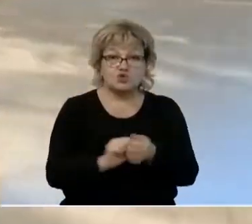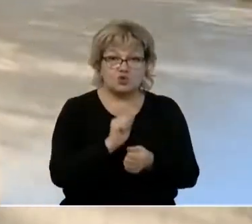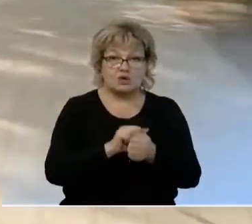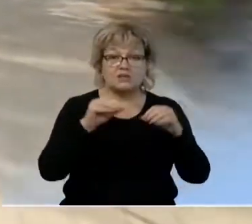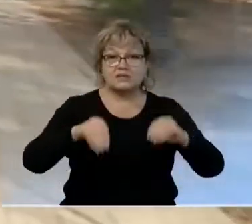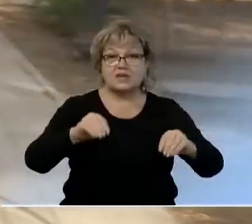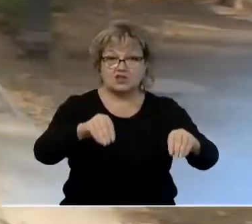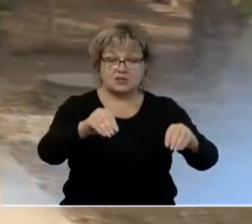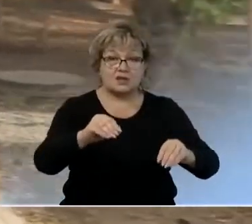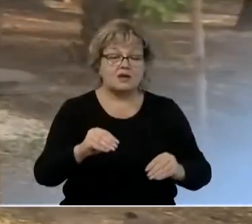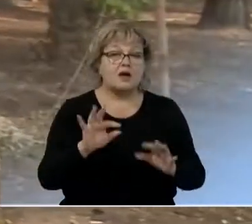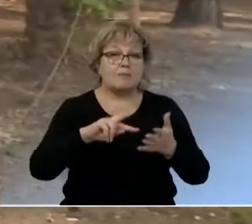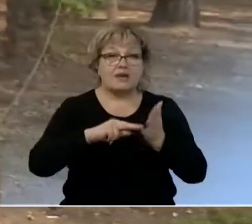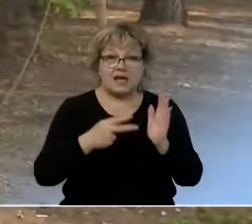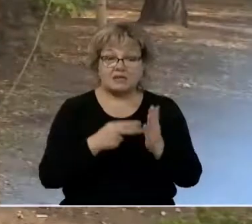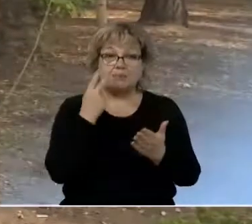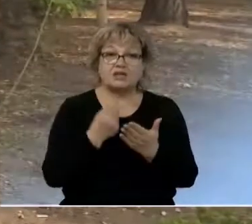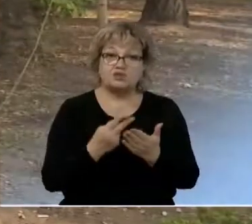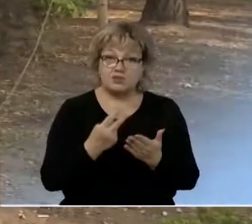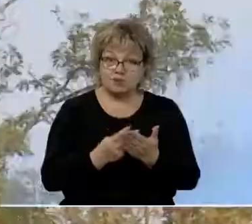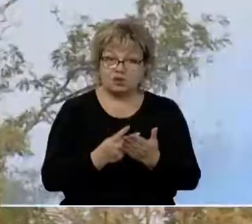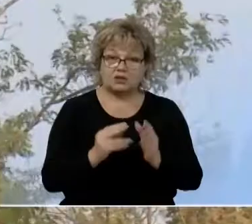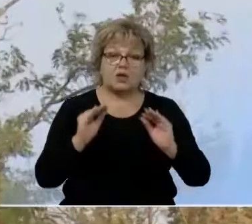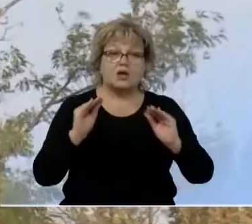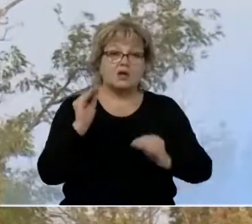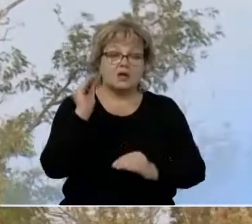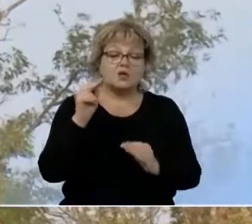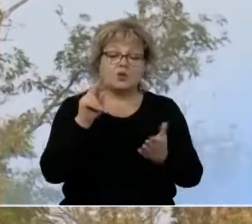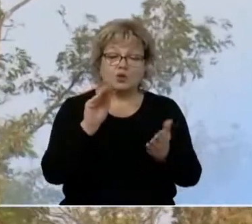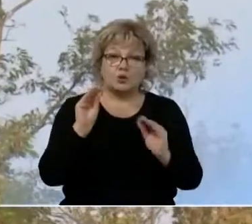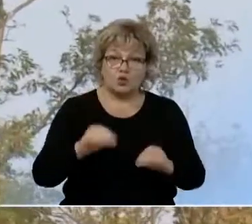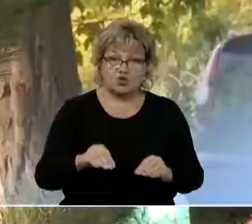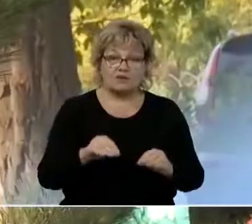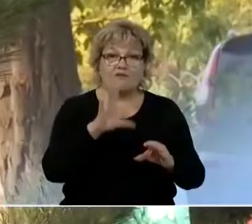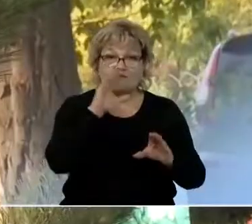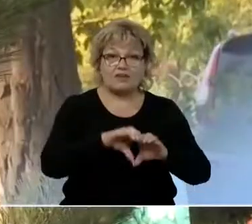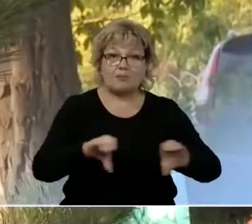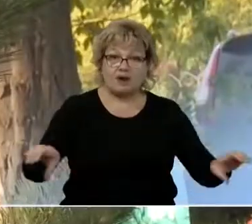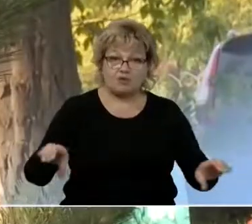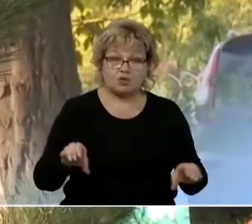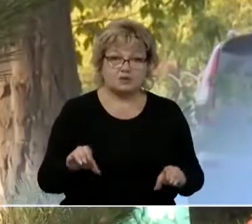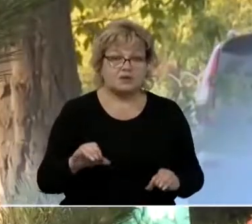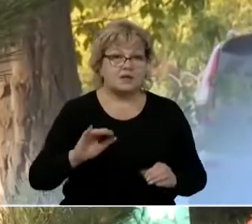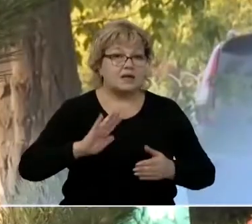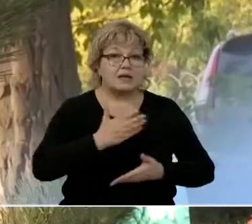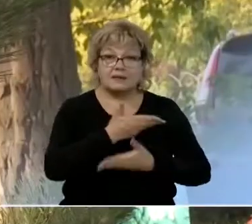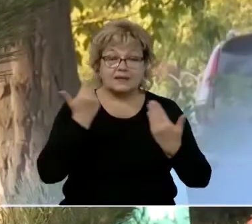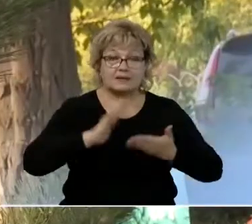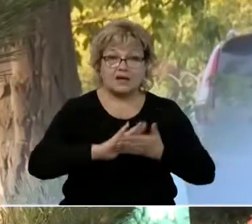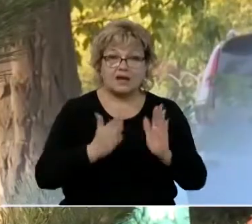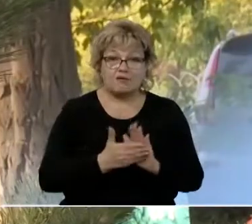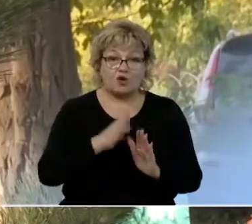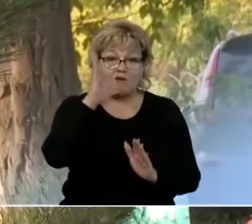саженцы. При том, что проектом предусмотрен и уложен подрядчикам водопровод. В Непилхо нет заключенного договора с